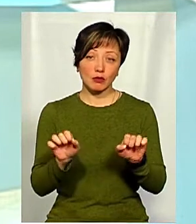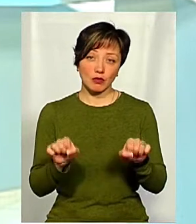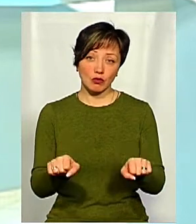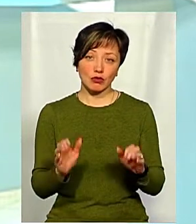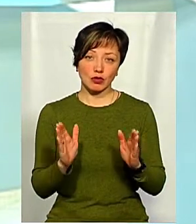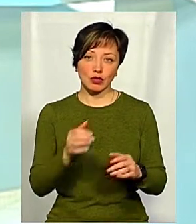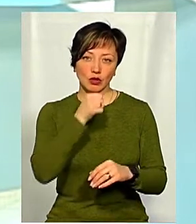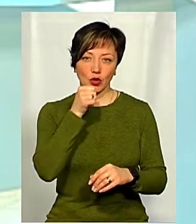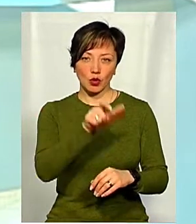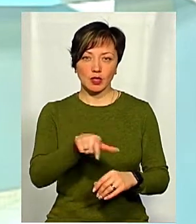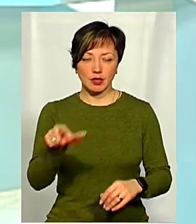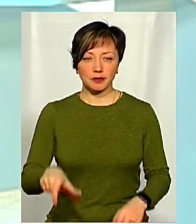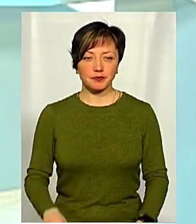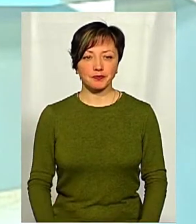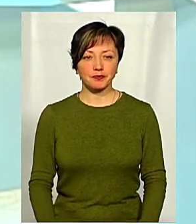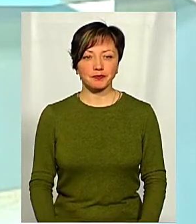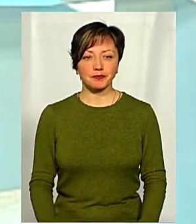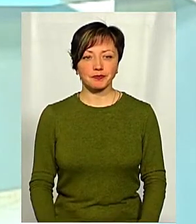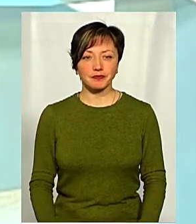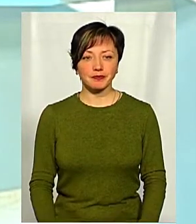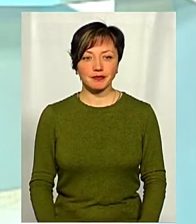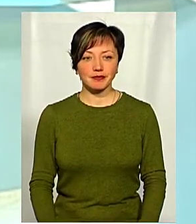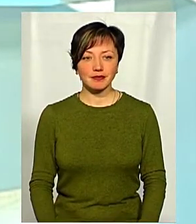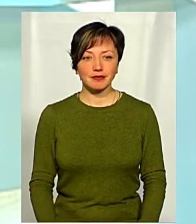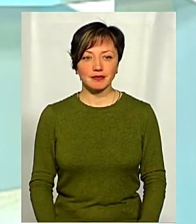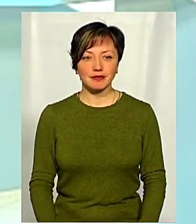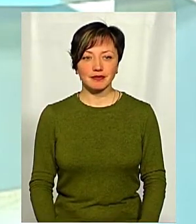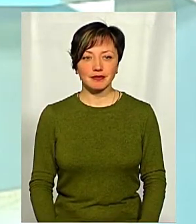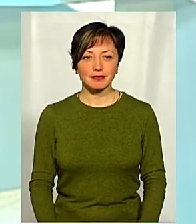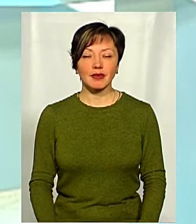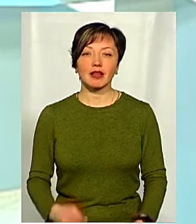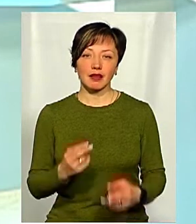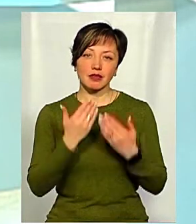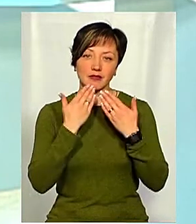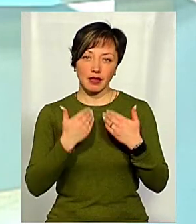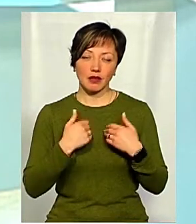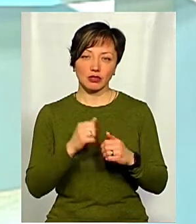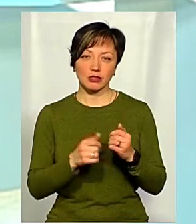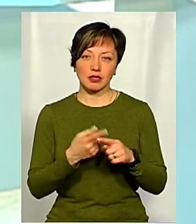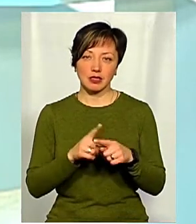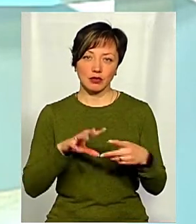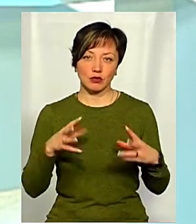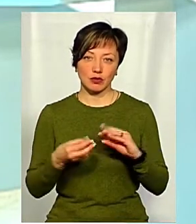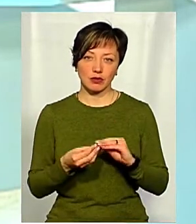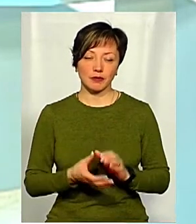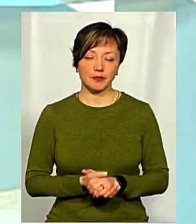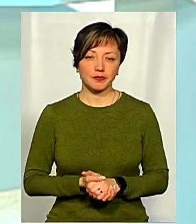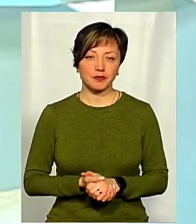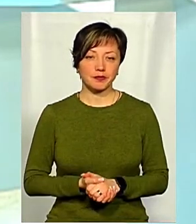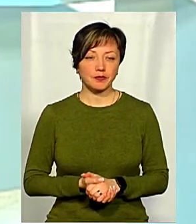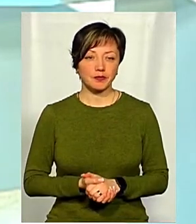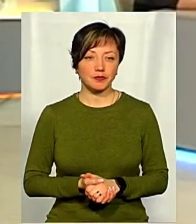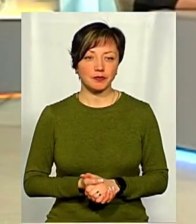можуть саме дорослі. Тому, так, звертаються, і доволі часто це є результативна робота.